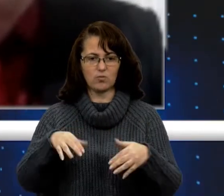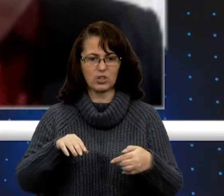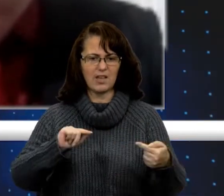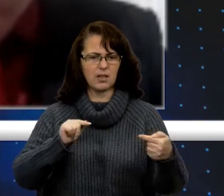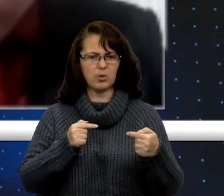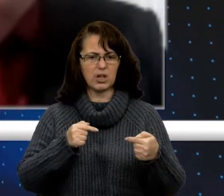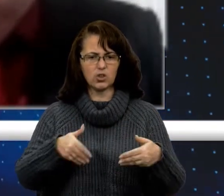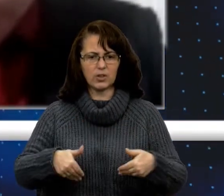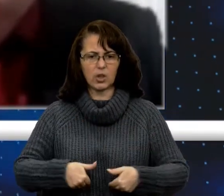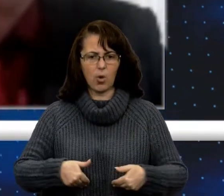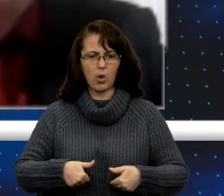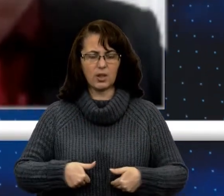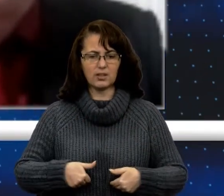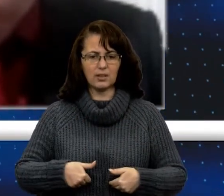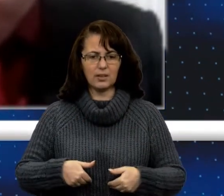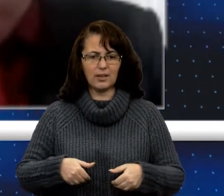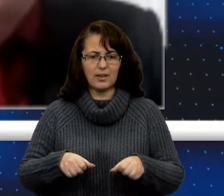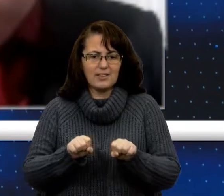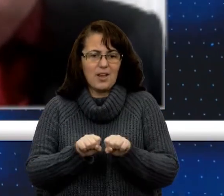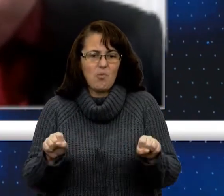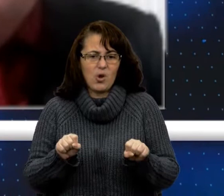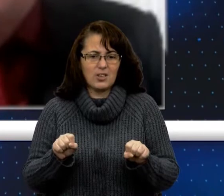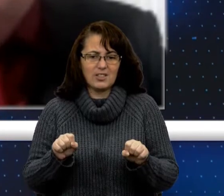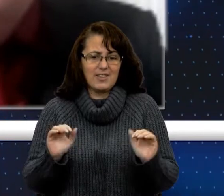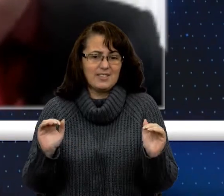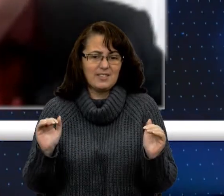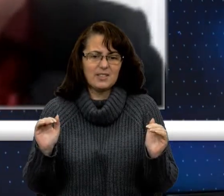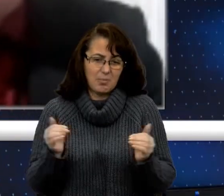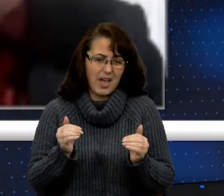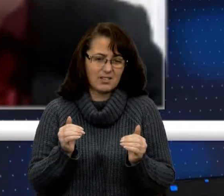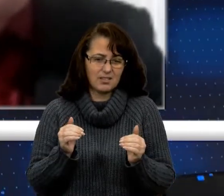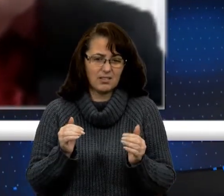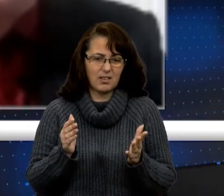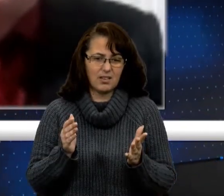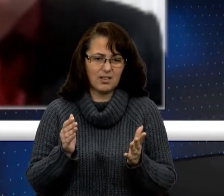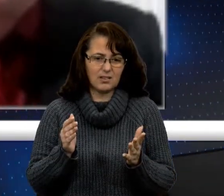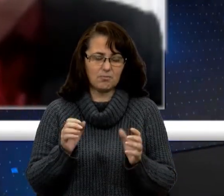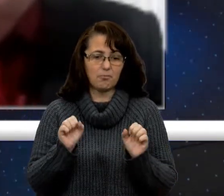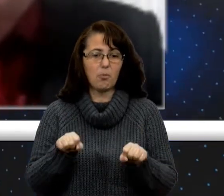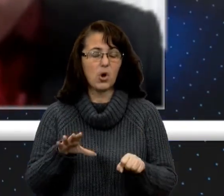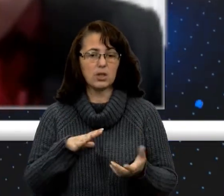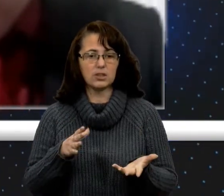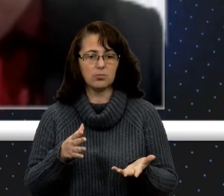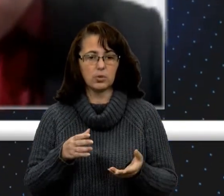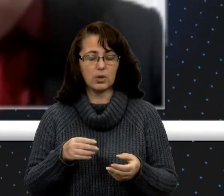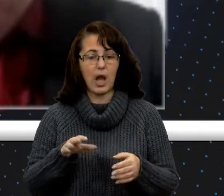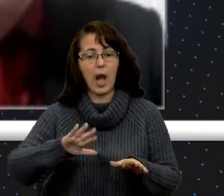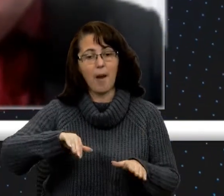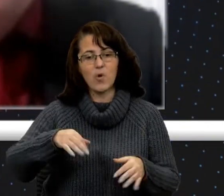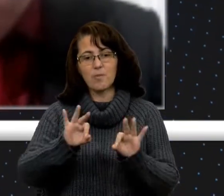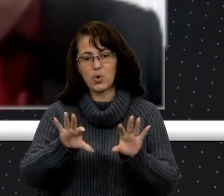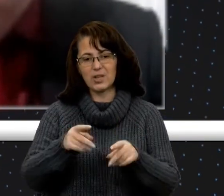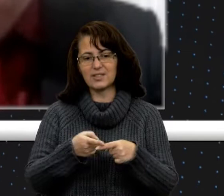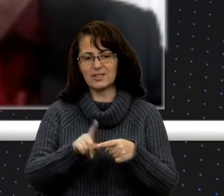голод не можна. і зменшити його масштаб, максимально зменшити. І потім пояснити це, ну, на